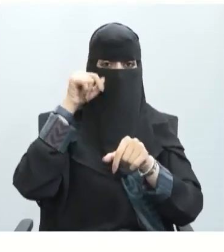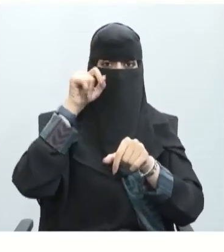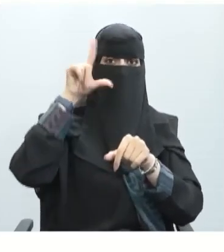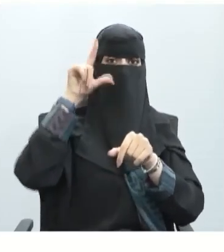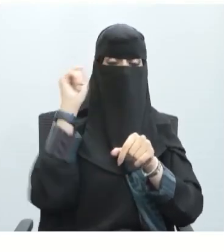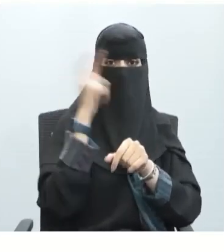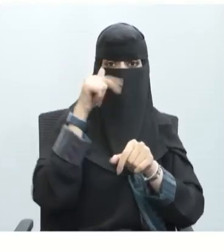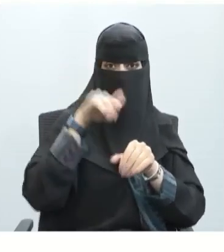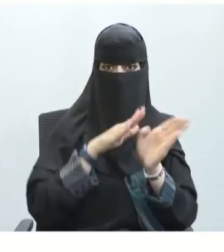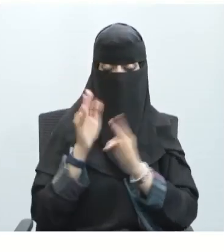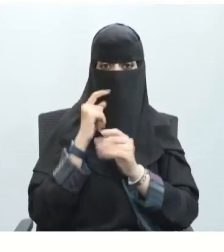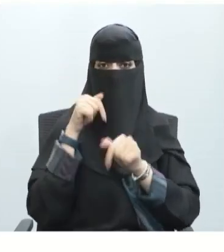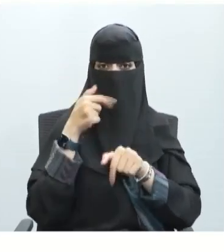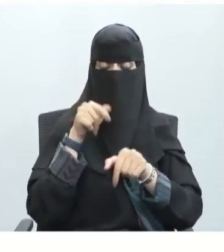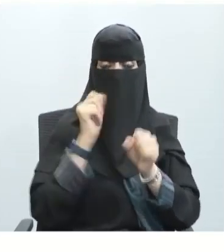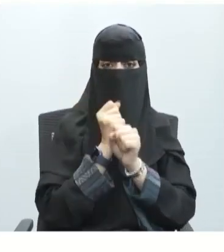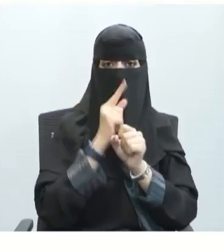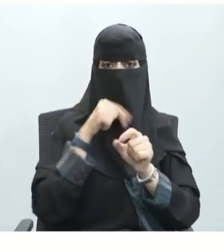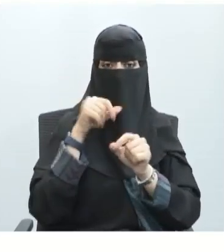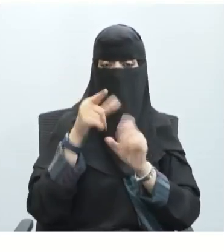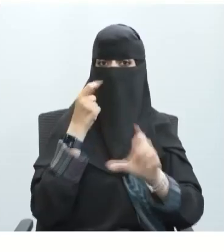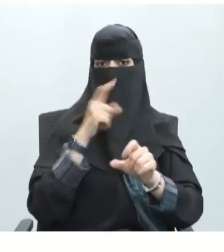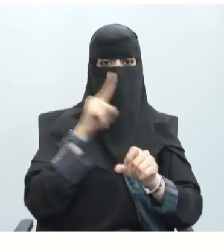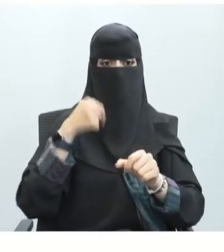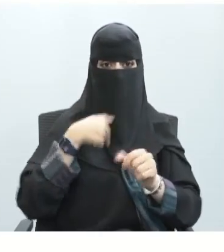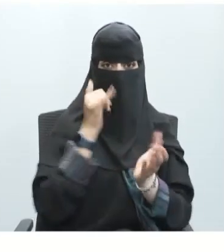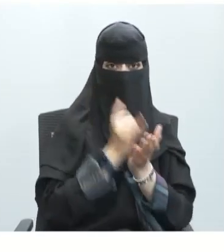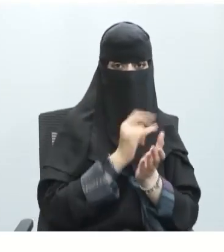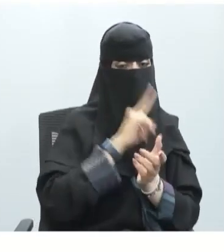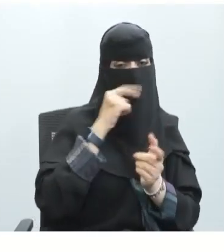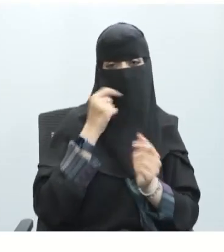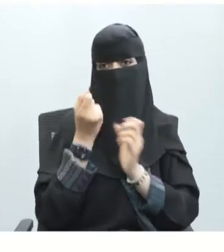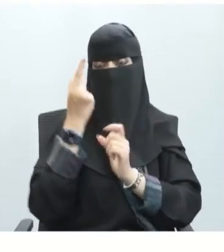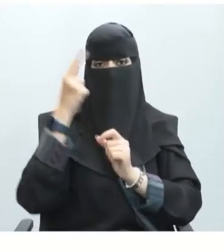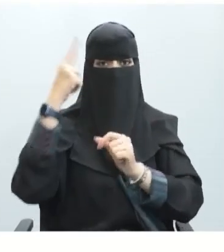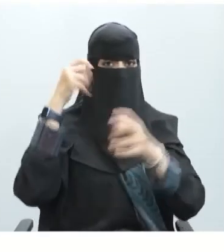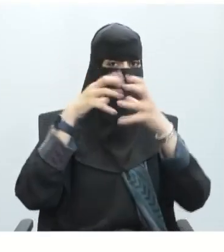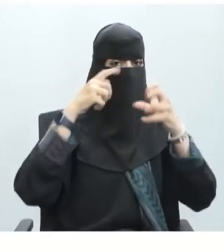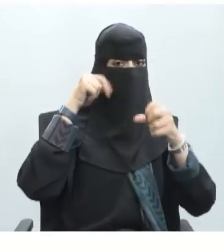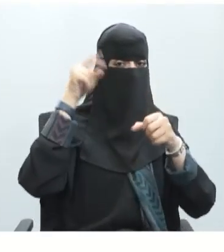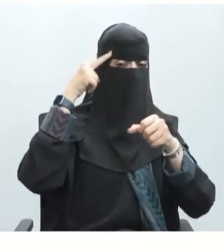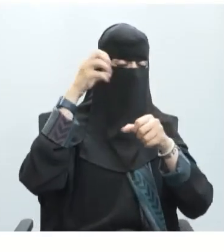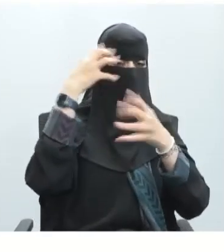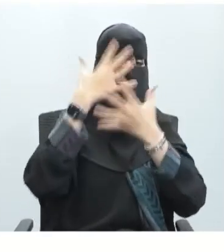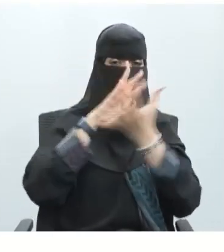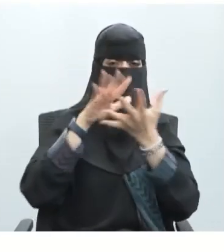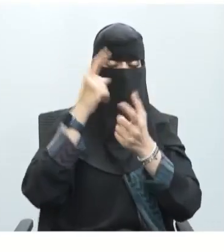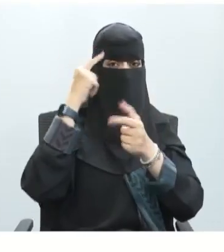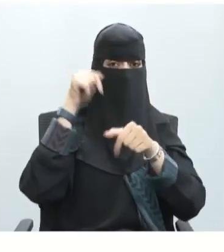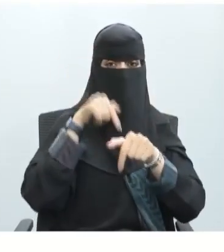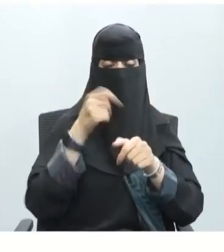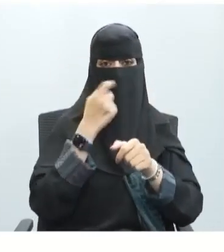تفتح مرة أخرى بسرعة وهذا الفعل استجابة لا إرادية للمنبهات يفسرها الدماغ على أنها ضارة ومؤذية